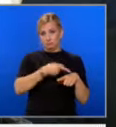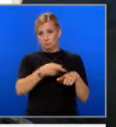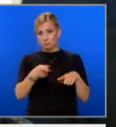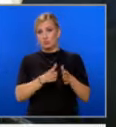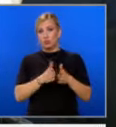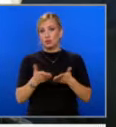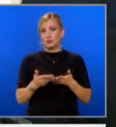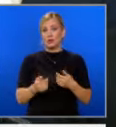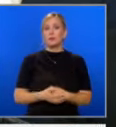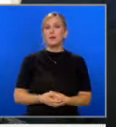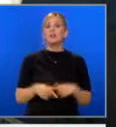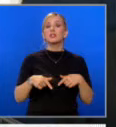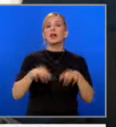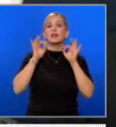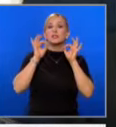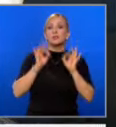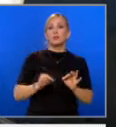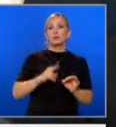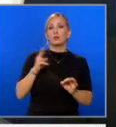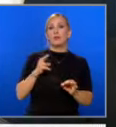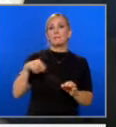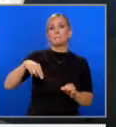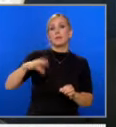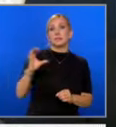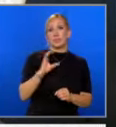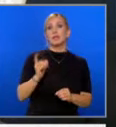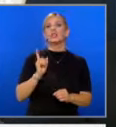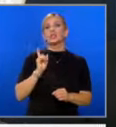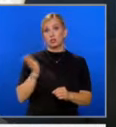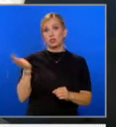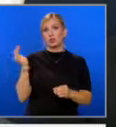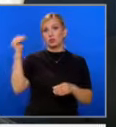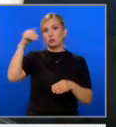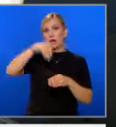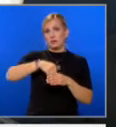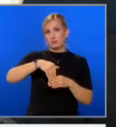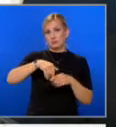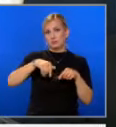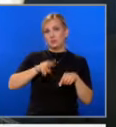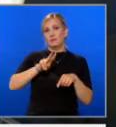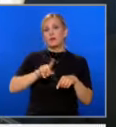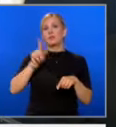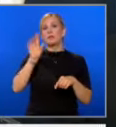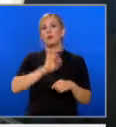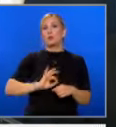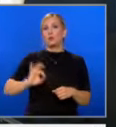истинското автентичното ДПС ще участва на изборите на 27 октомври.